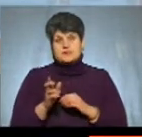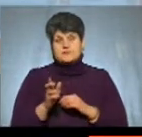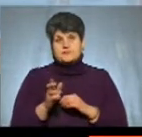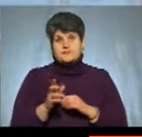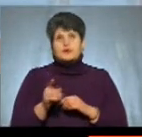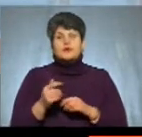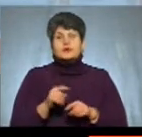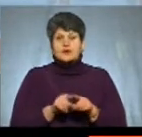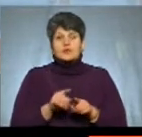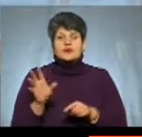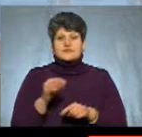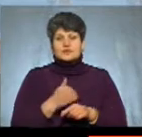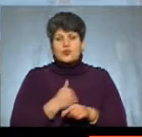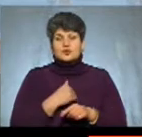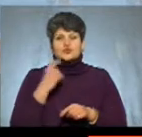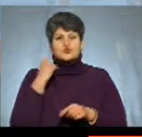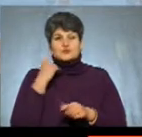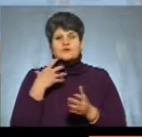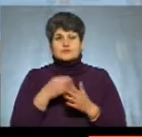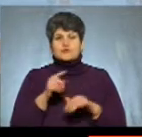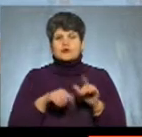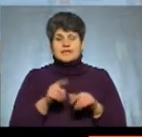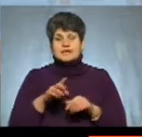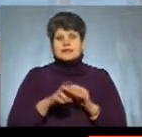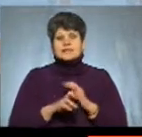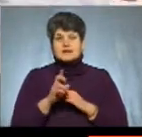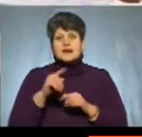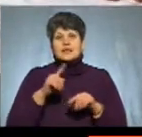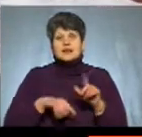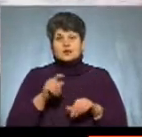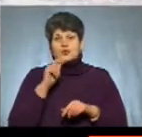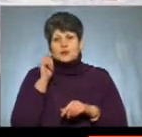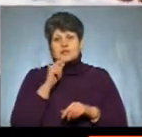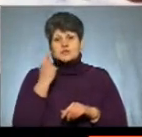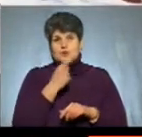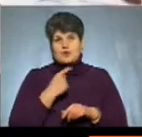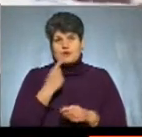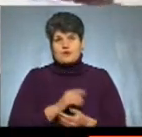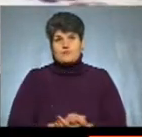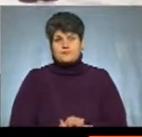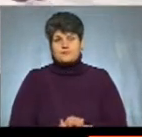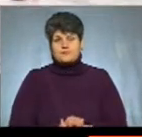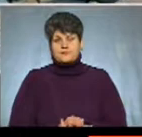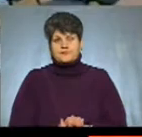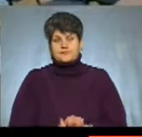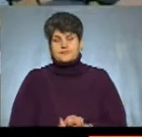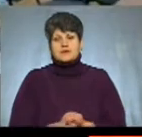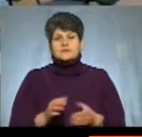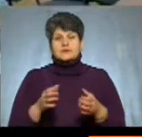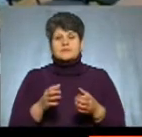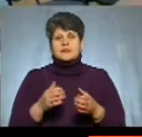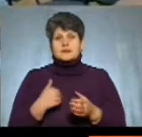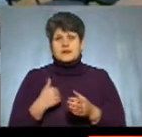і ми всі хочуть чути в своїй рідній церкві, рідну українську мову. Він виконує власне старосте зараз, бо ми в громаді. Ми